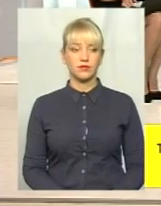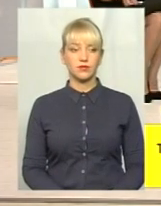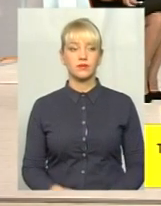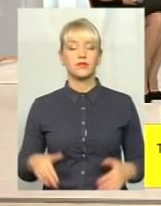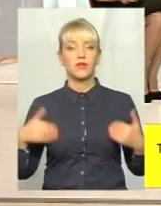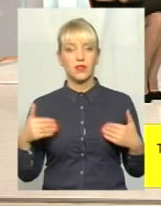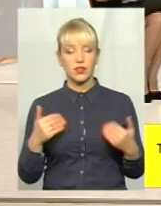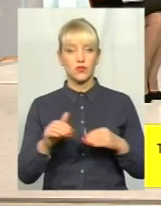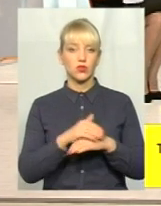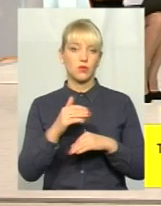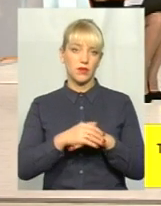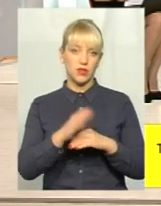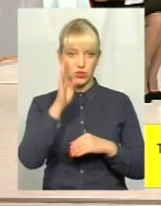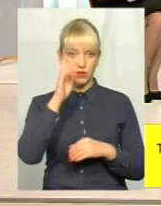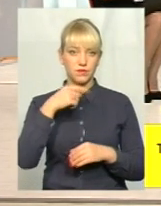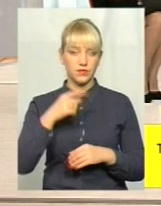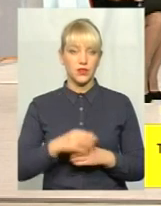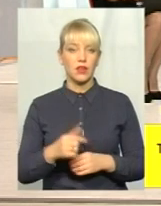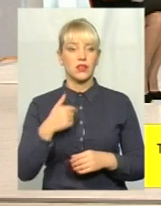Здравствуйте, добре вечір. Добрий вечір.